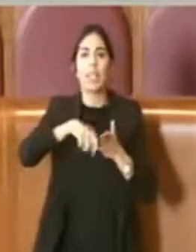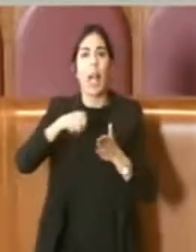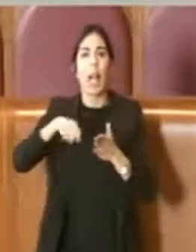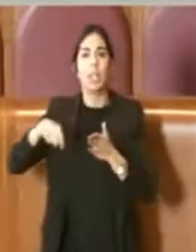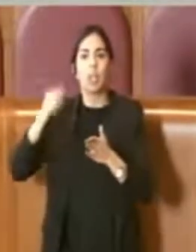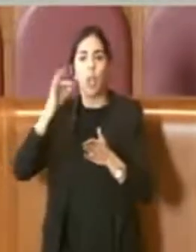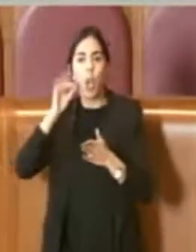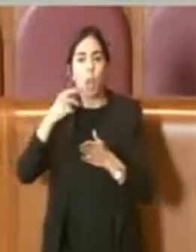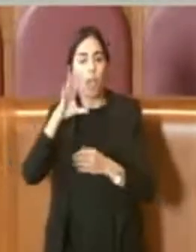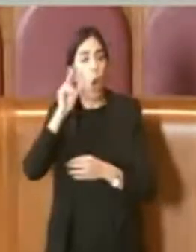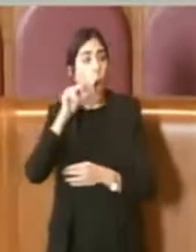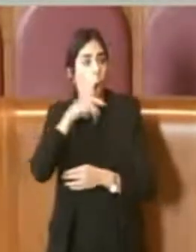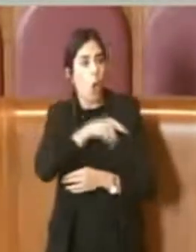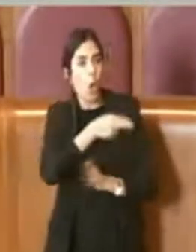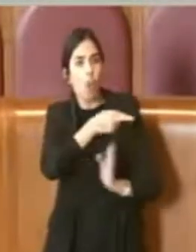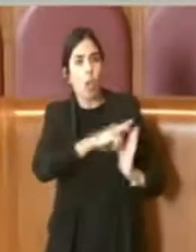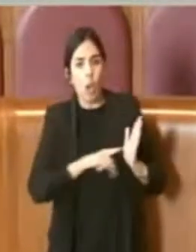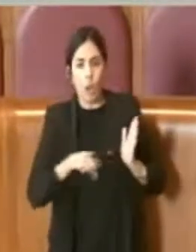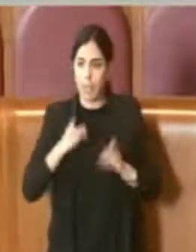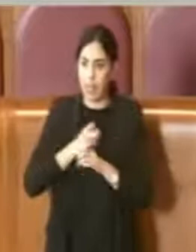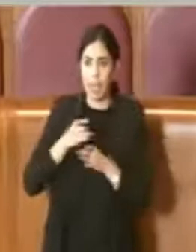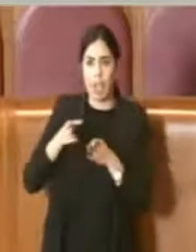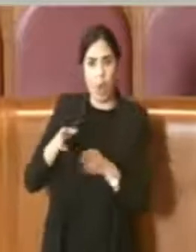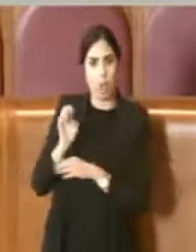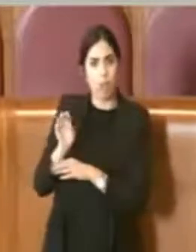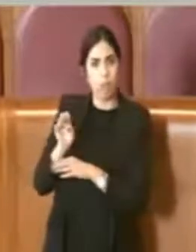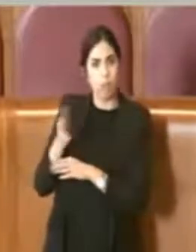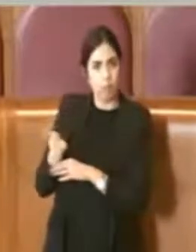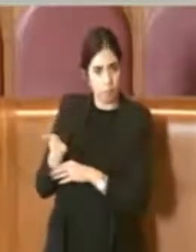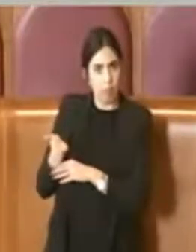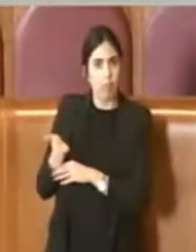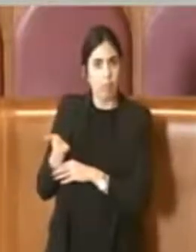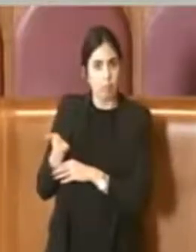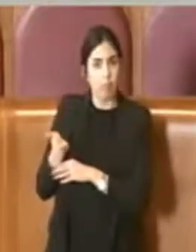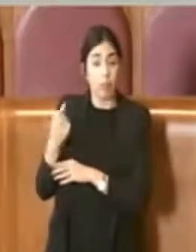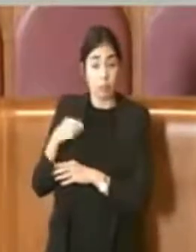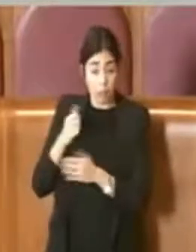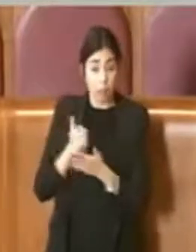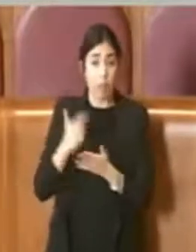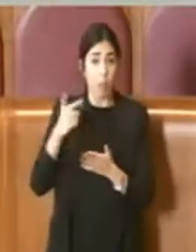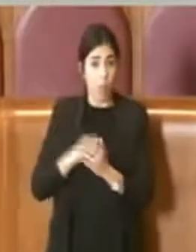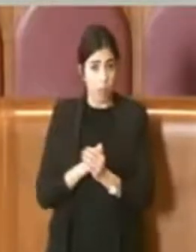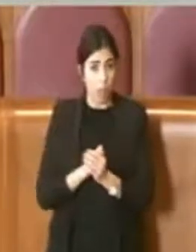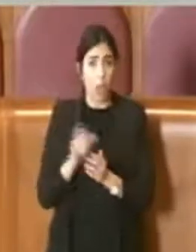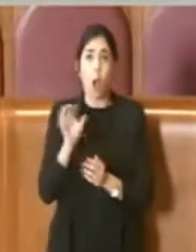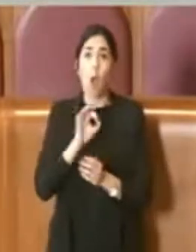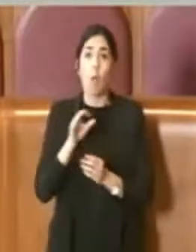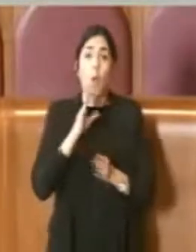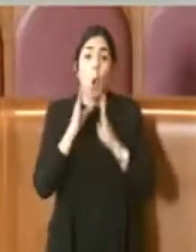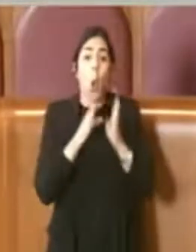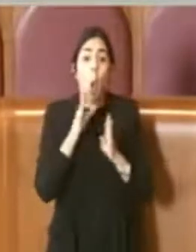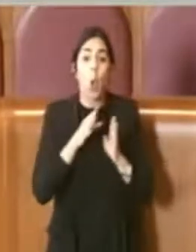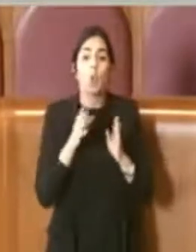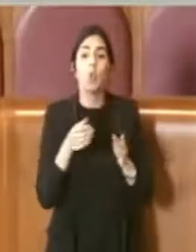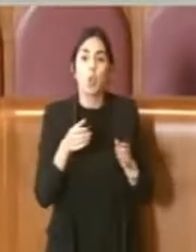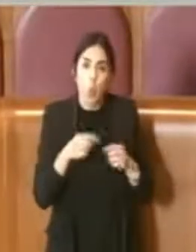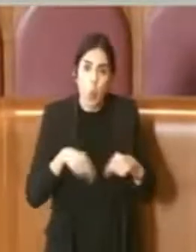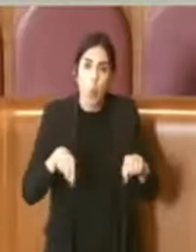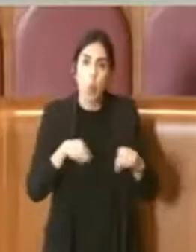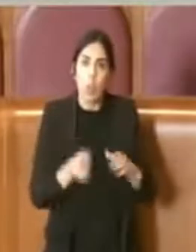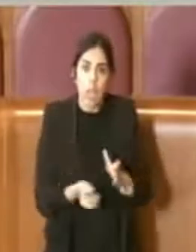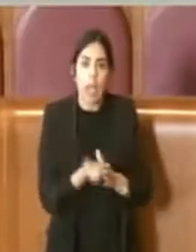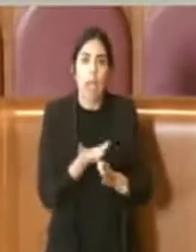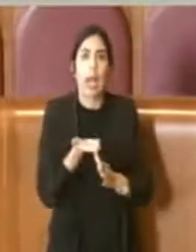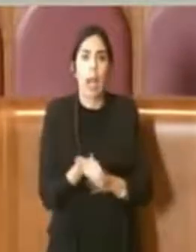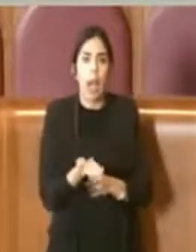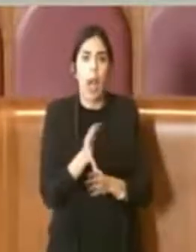il regolamento, questo è un momento molto importante all'attivazione della consulta, al dover redigere il piano del verde, insomma è